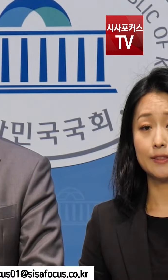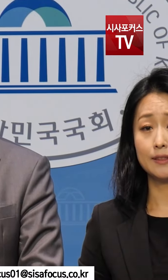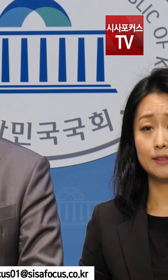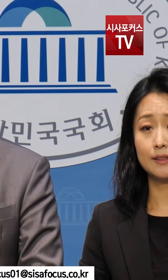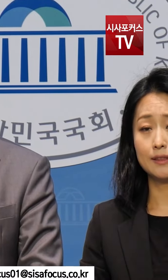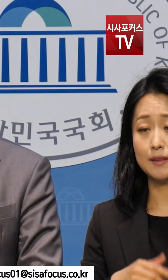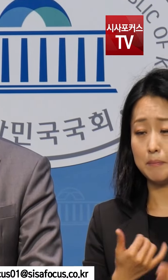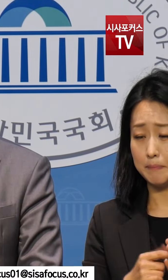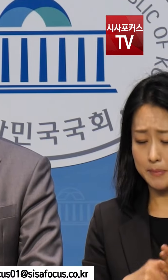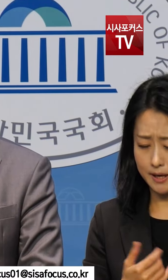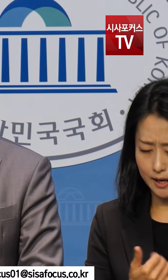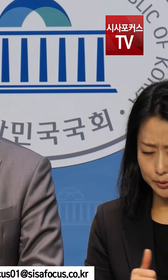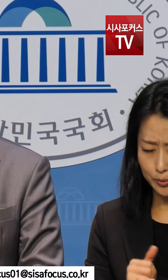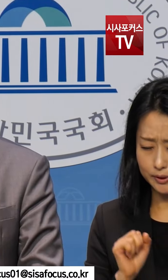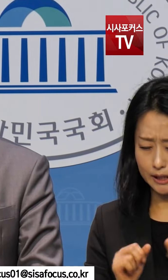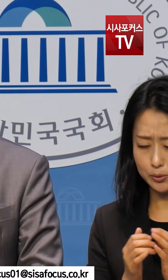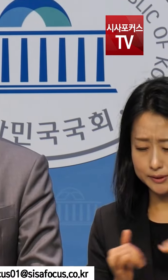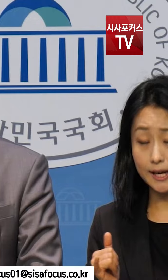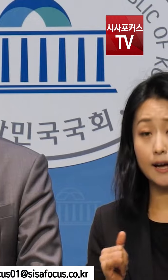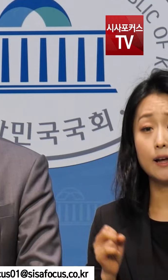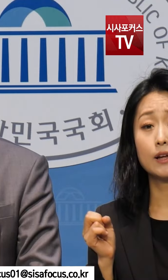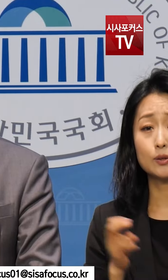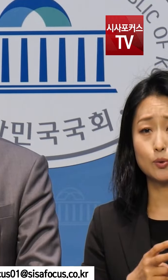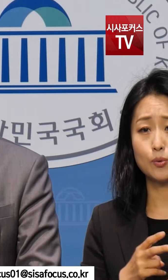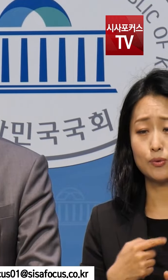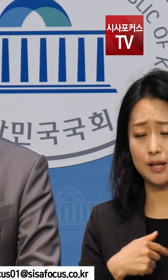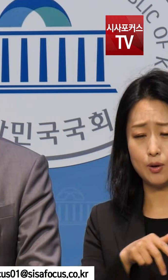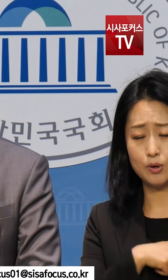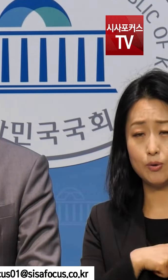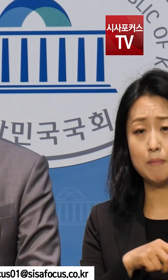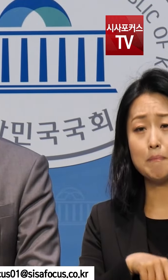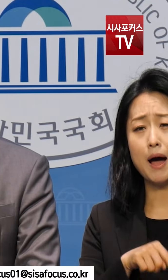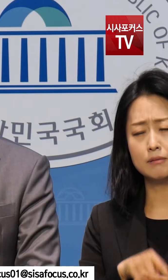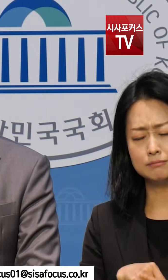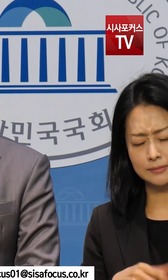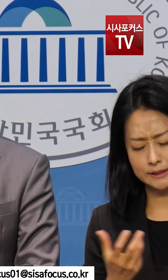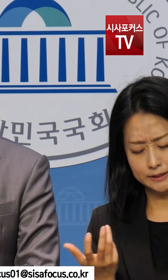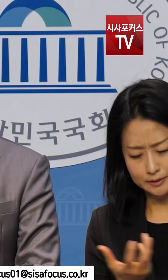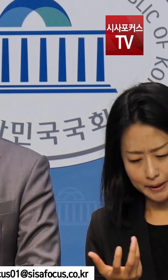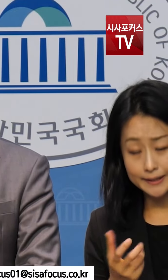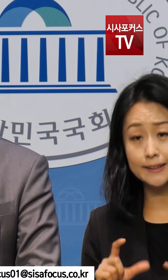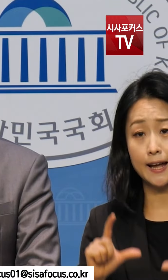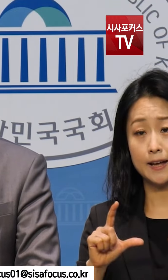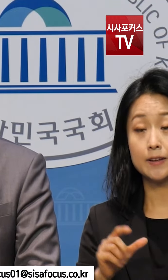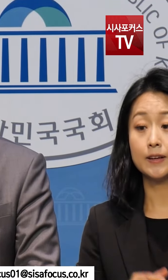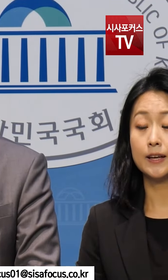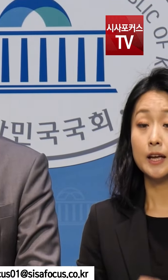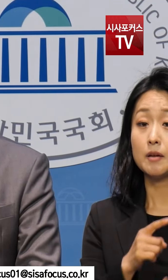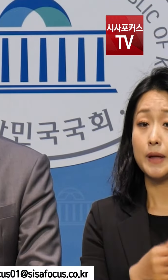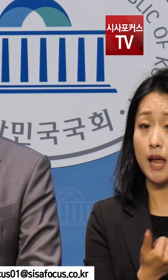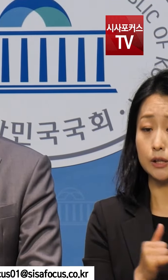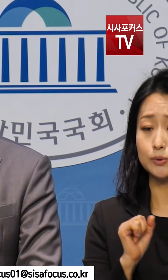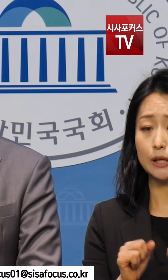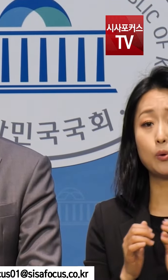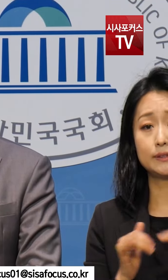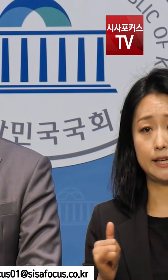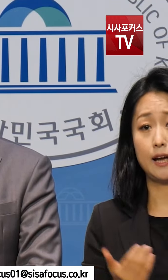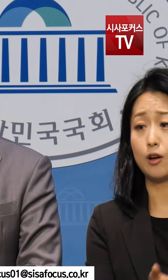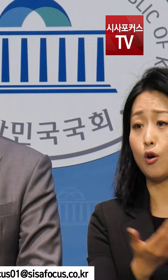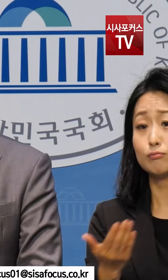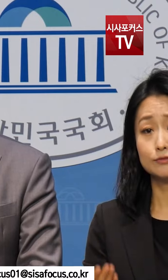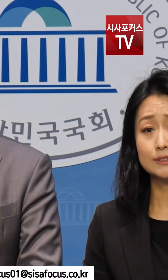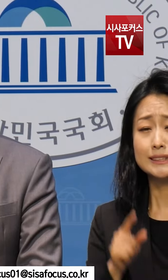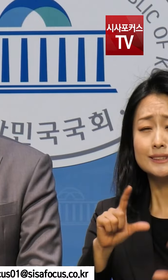모이신 유가족 생존자분들의 가슴에 그대로 남아있습니다. 오송참사의 유구적과 생존자들은